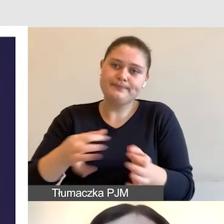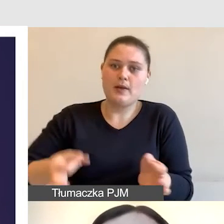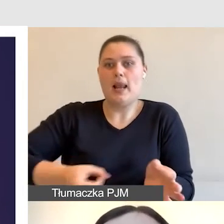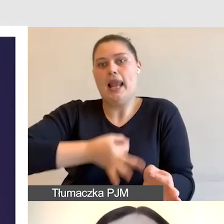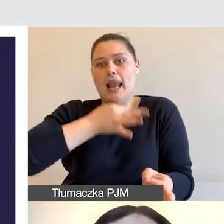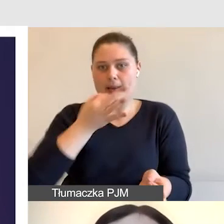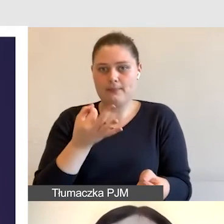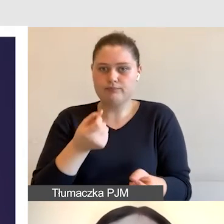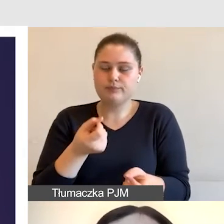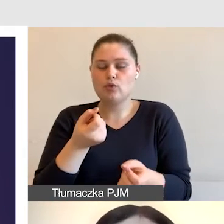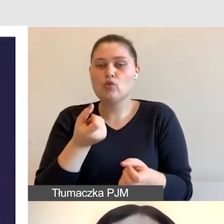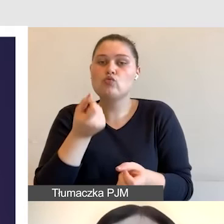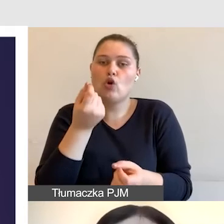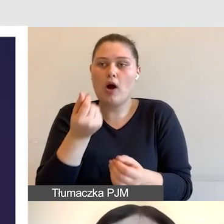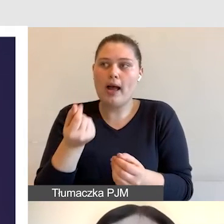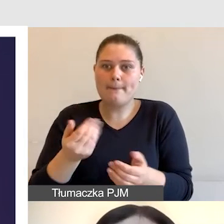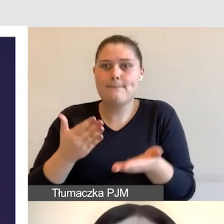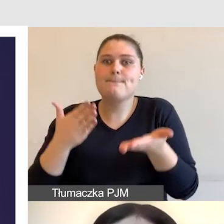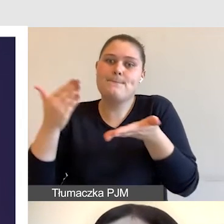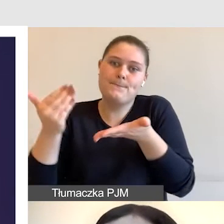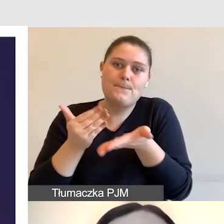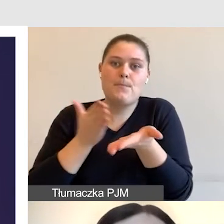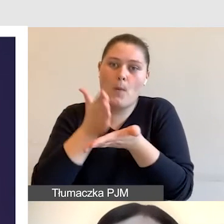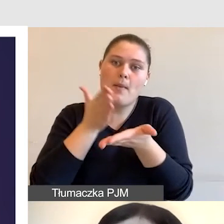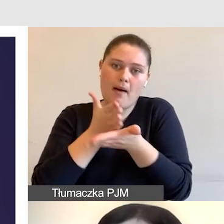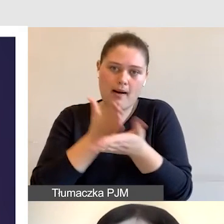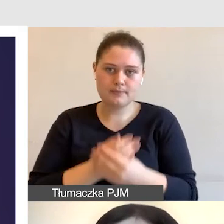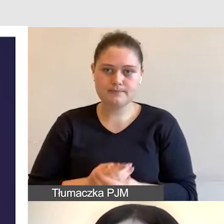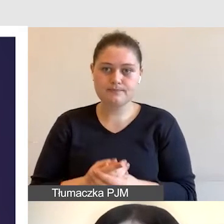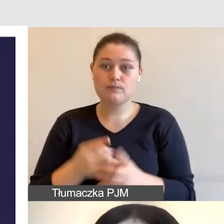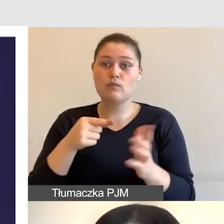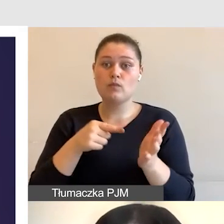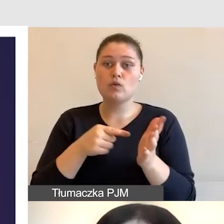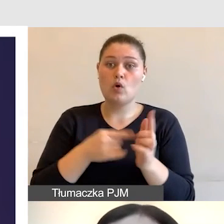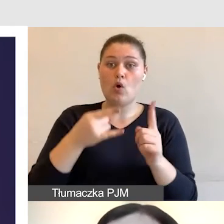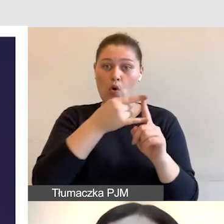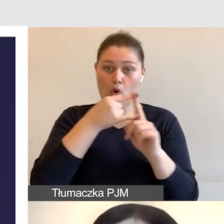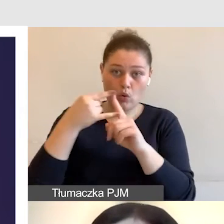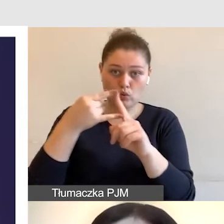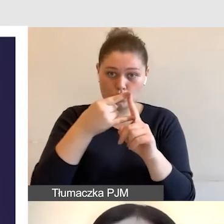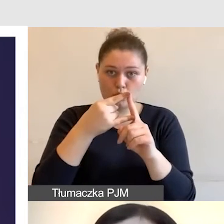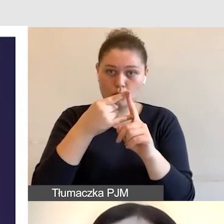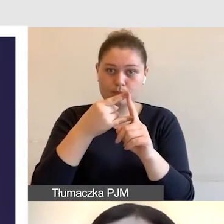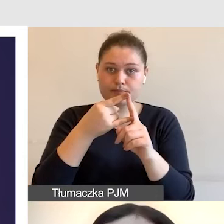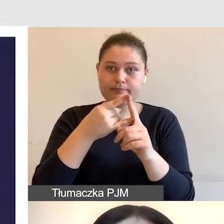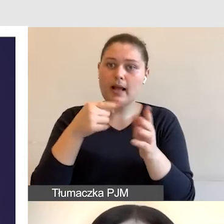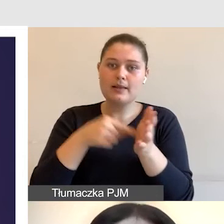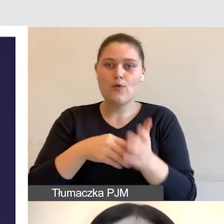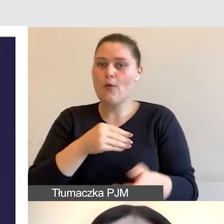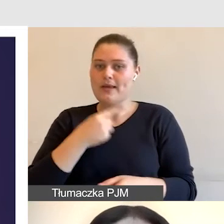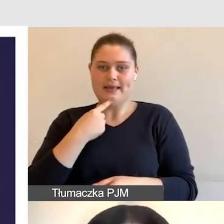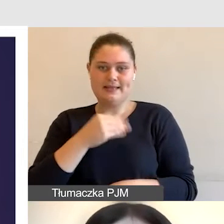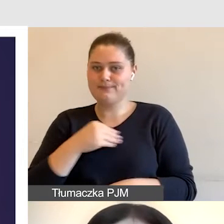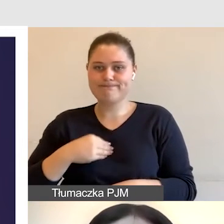Tak więc Zoom również takie rozwiązanie przygotował, ale nie jest ono dostępne w języku polskim. W Microsoftcie, na platformie